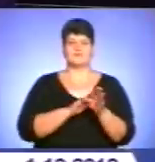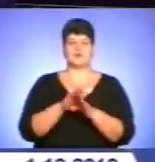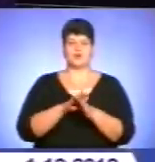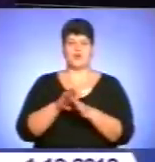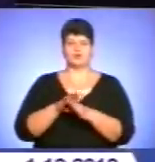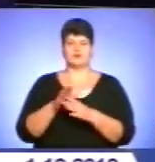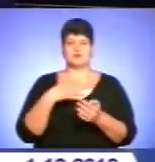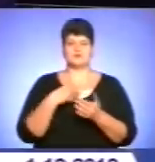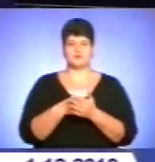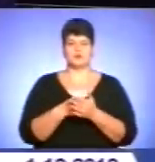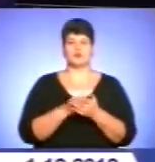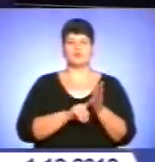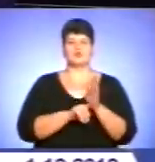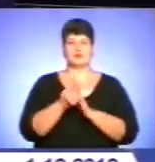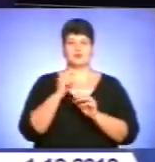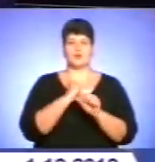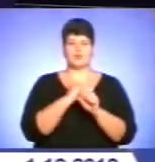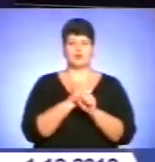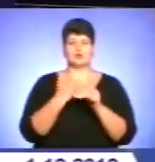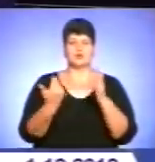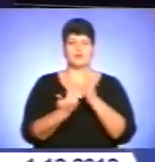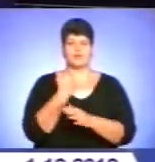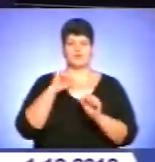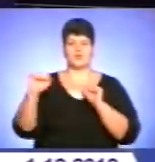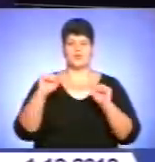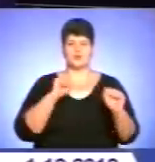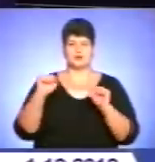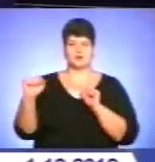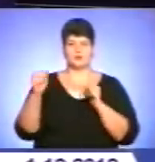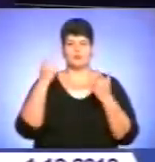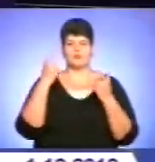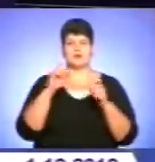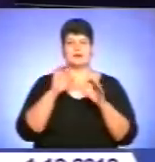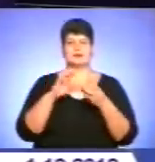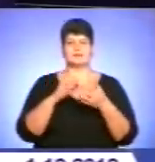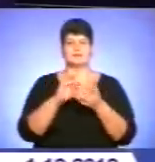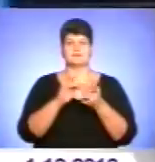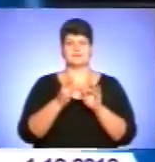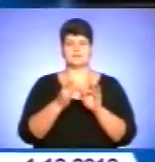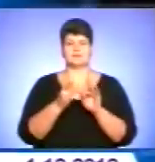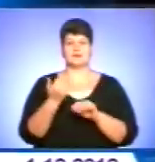повноваження до початку роботи новосформованого уряду, повідомляє сайт глави держави.